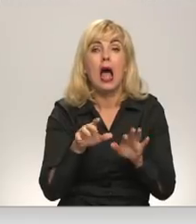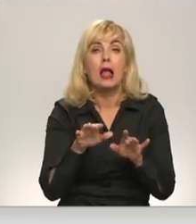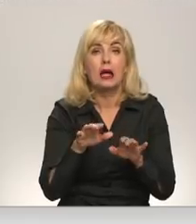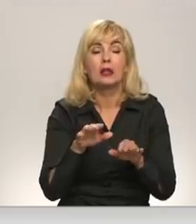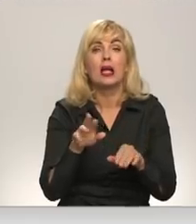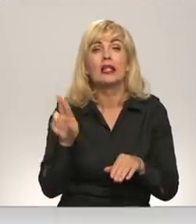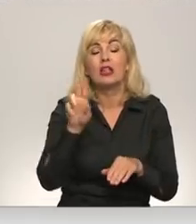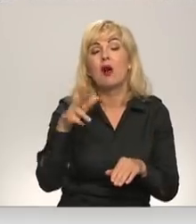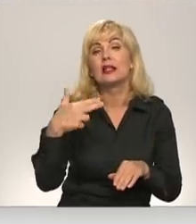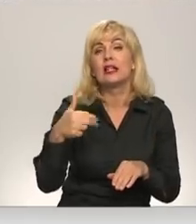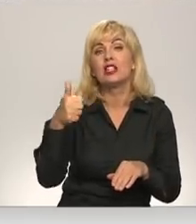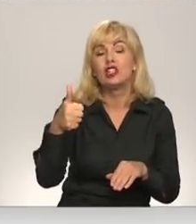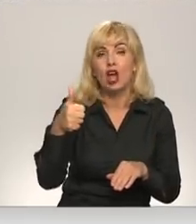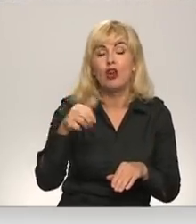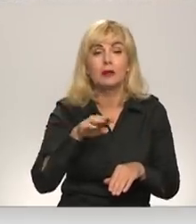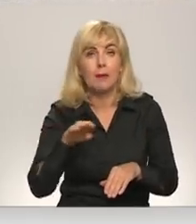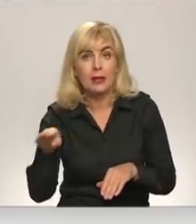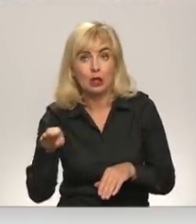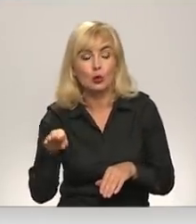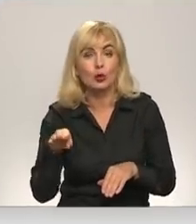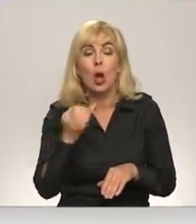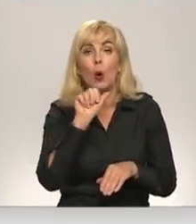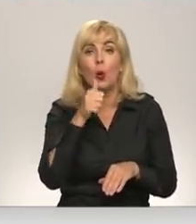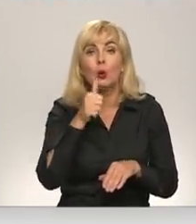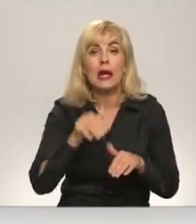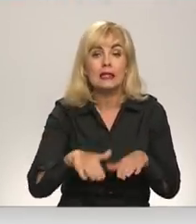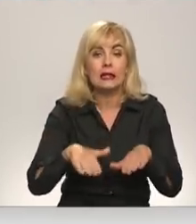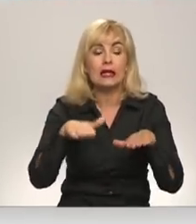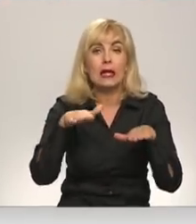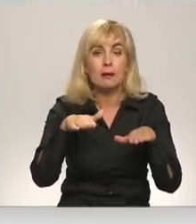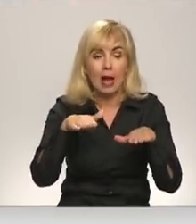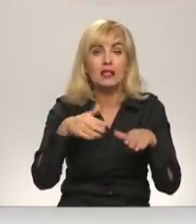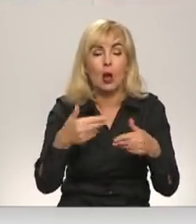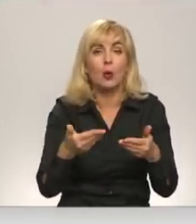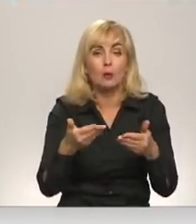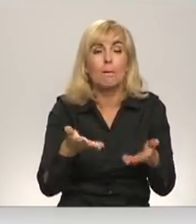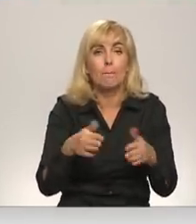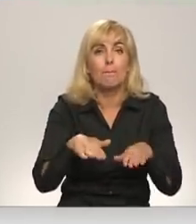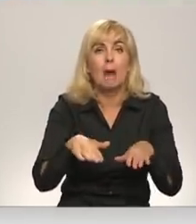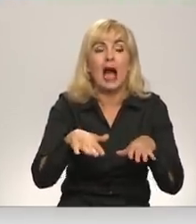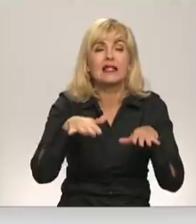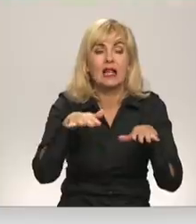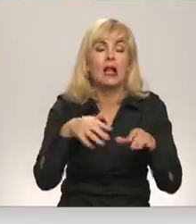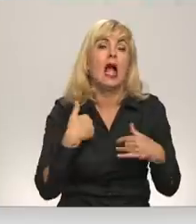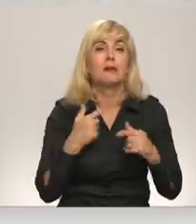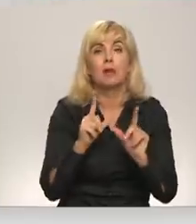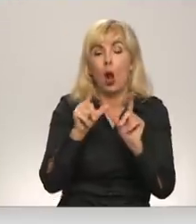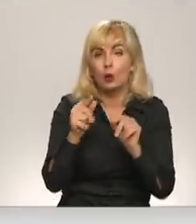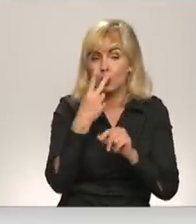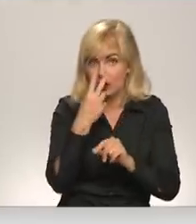36. Tas nozīmē, ka līmenis izkustās, tā kā paceļās līmenis, tad brauc viņu skatās arī